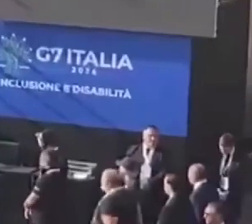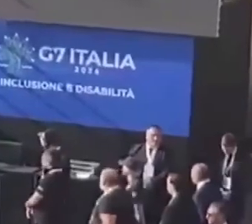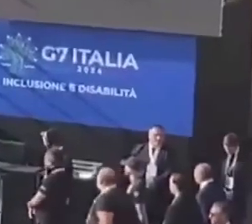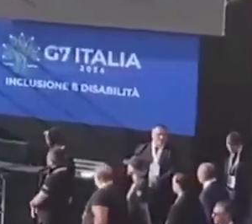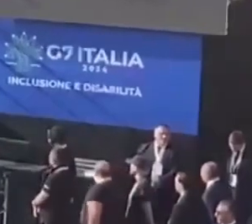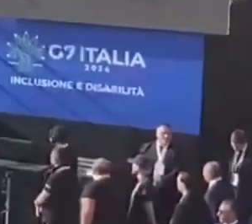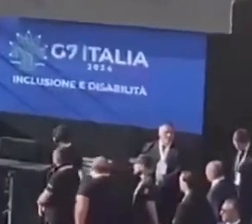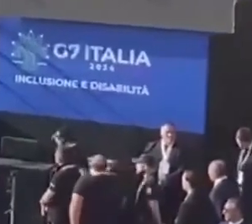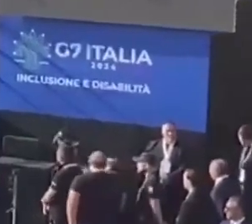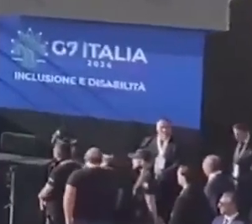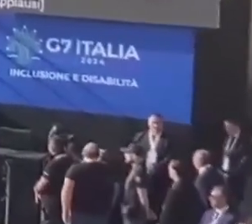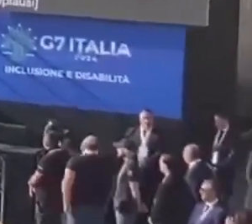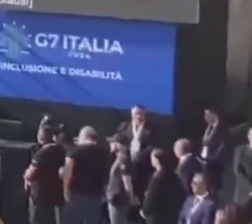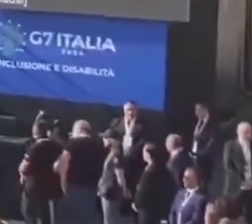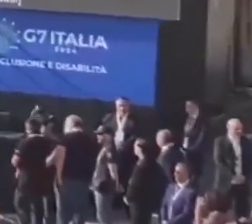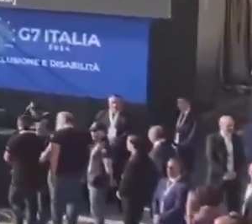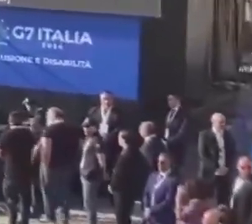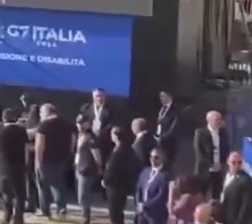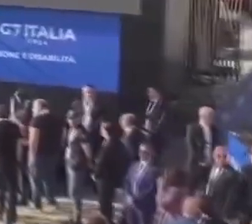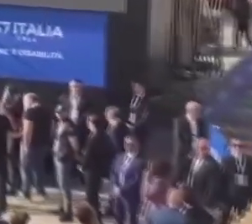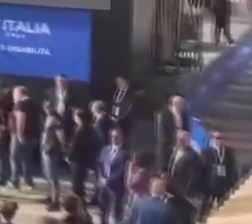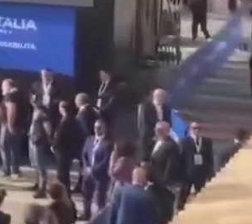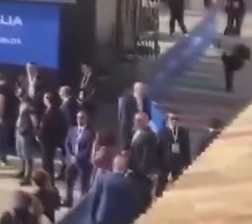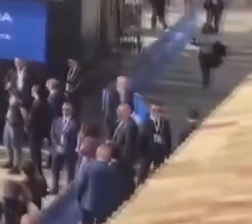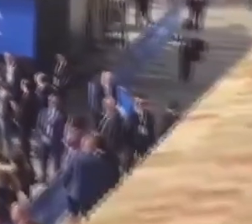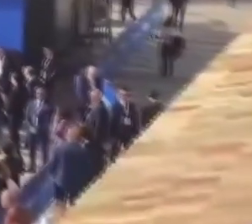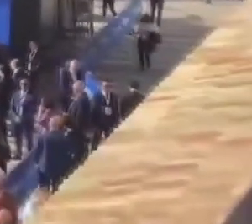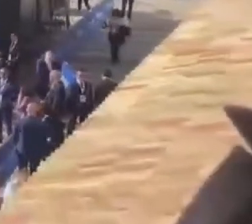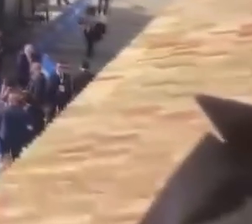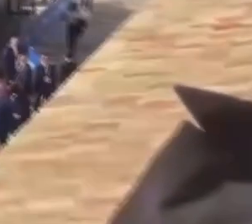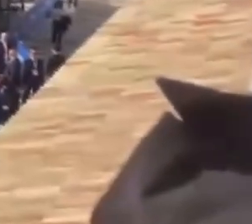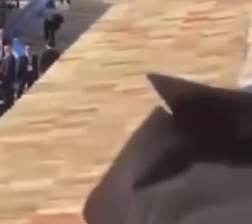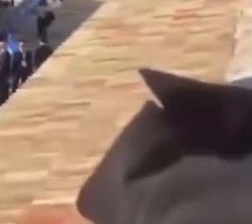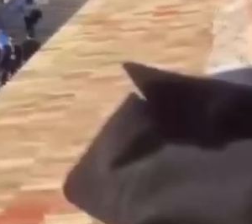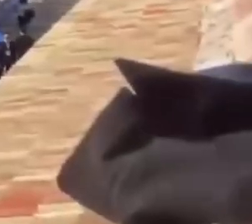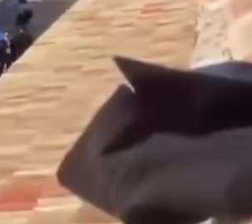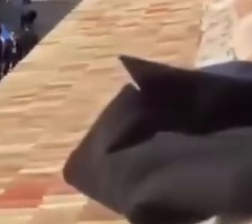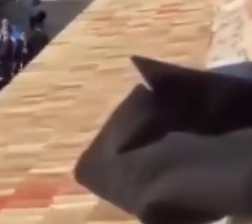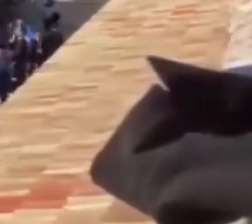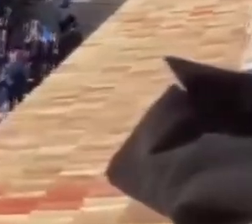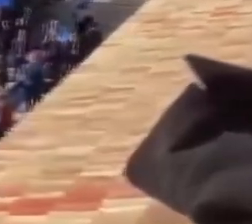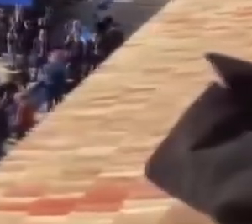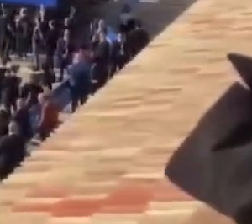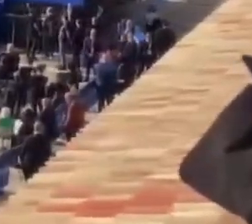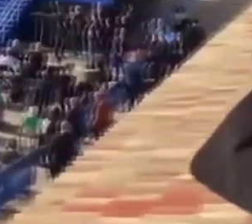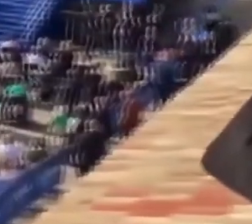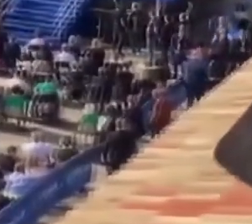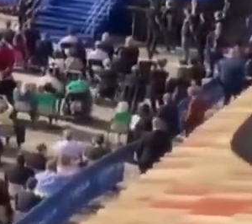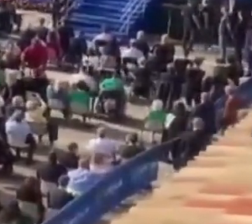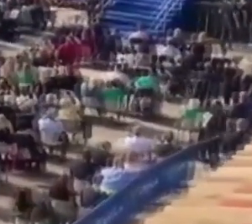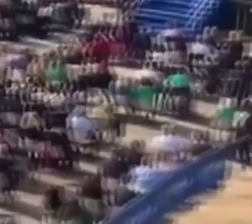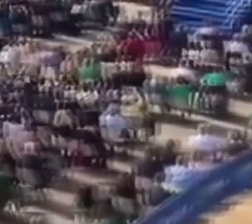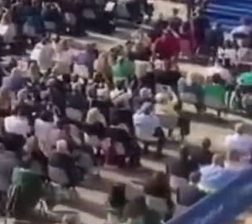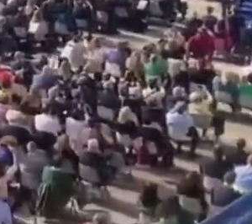e leader del gruppo degli autorappresentanti di Anfas Salerno che ha portato un contributo significativo al dialogo